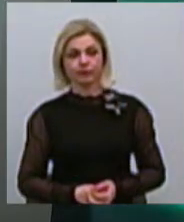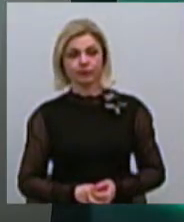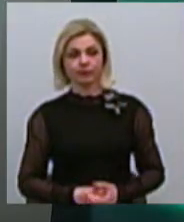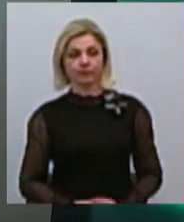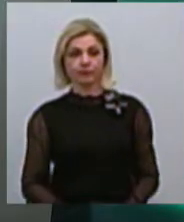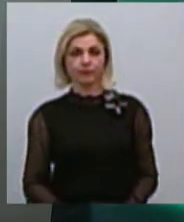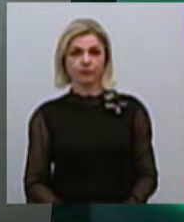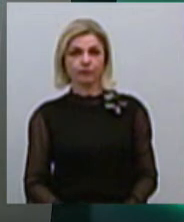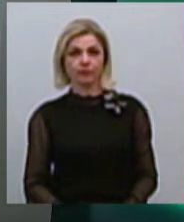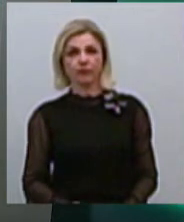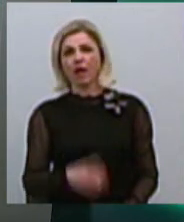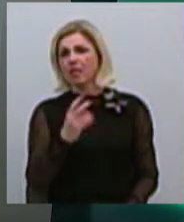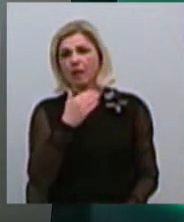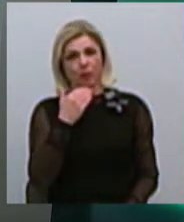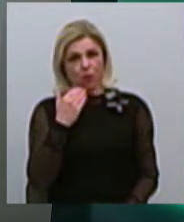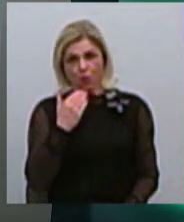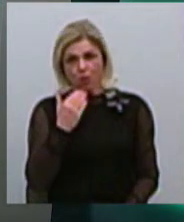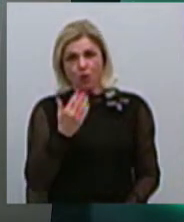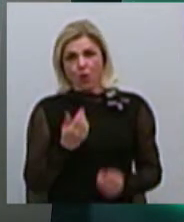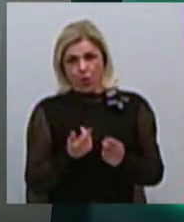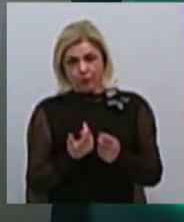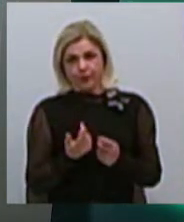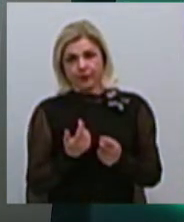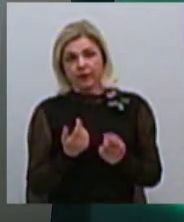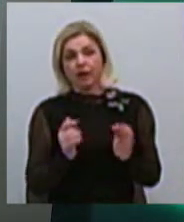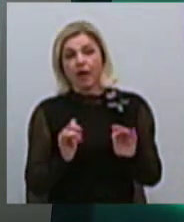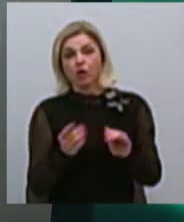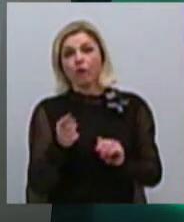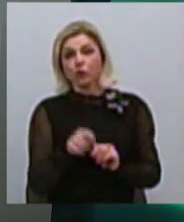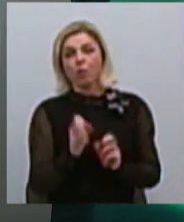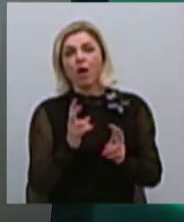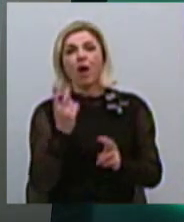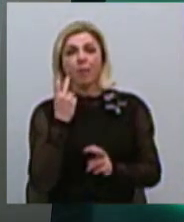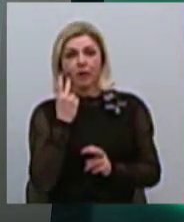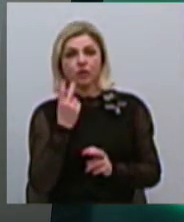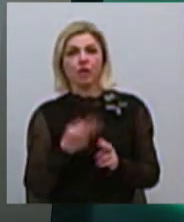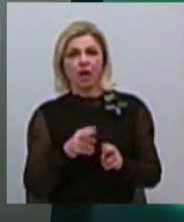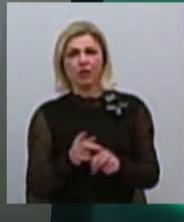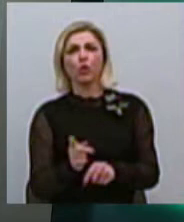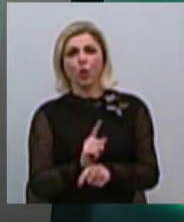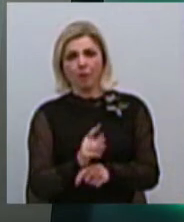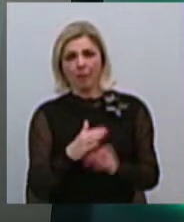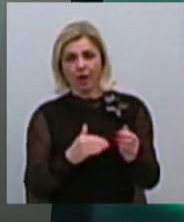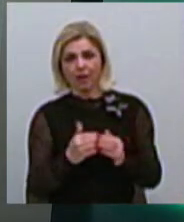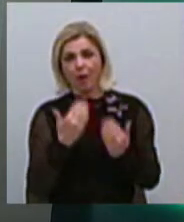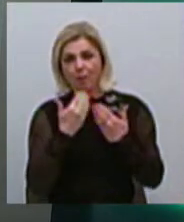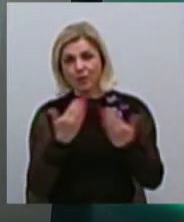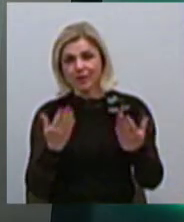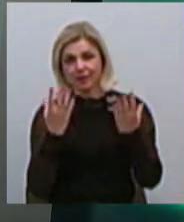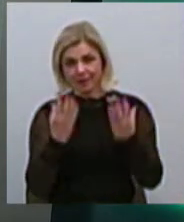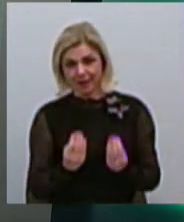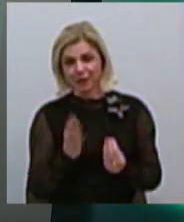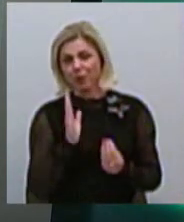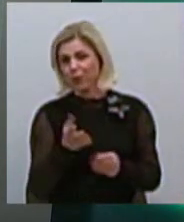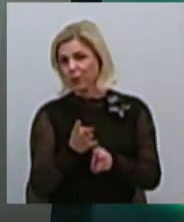Подано небольшого кількість. Діло в тому, що, як звичайно, це нормальна практика. В останній у нас будуть великі